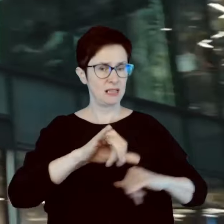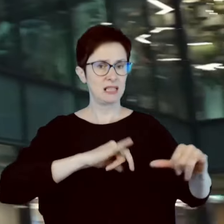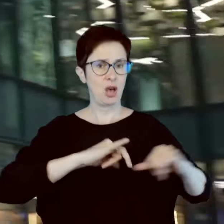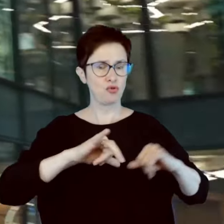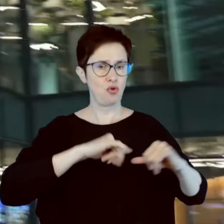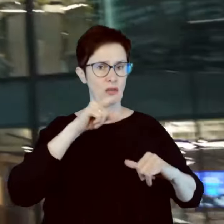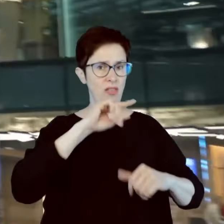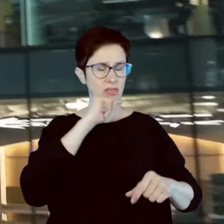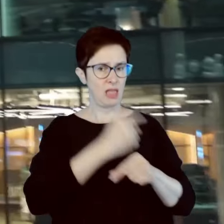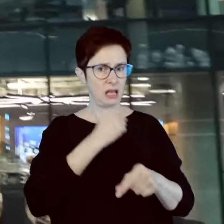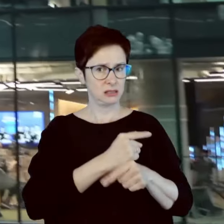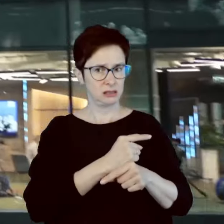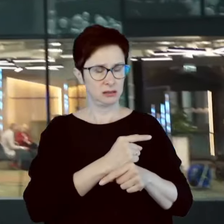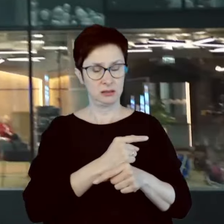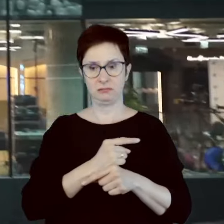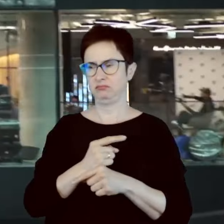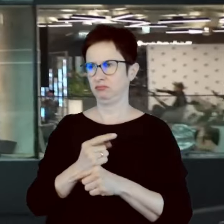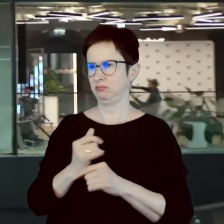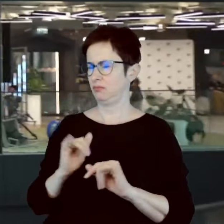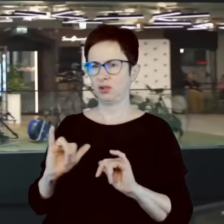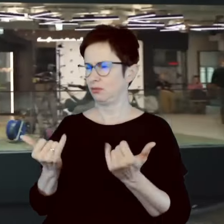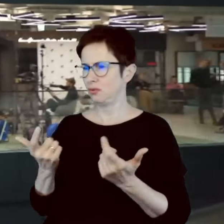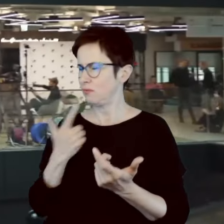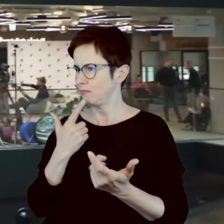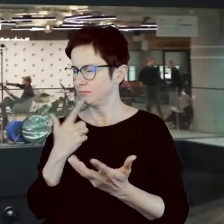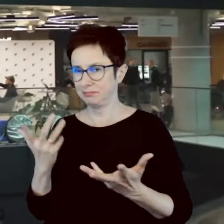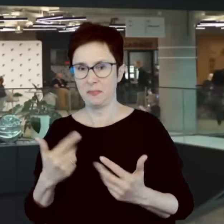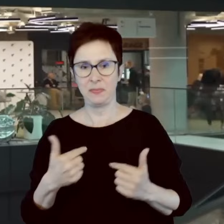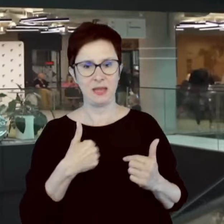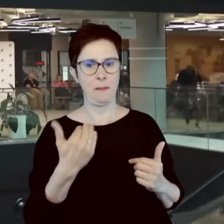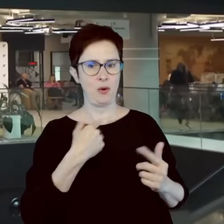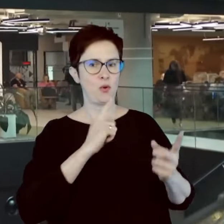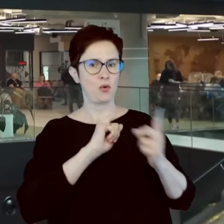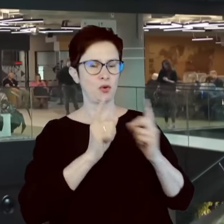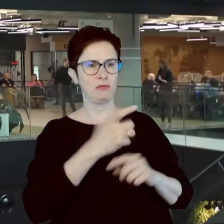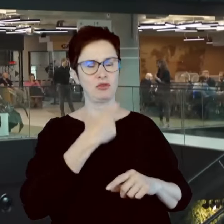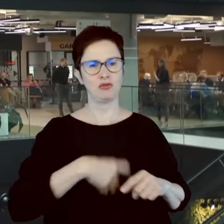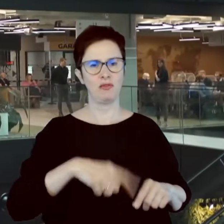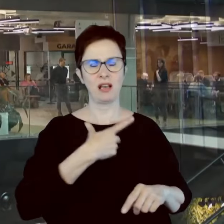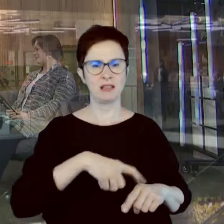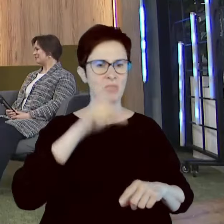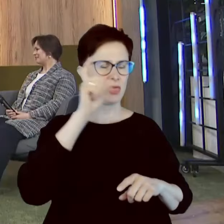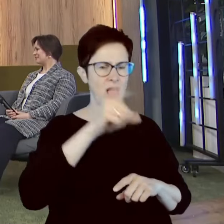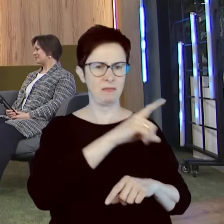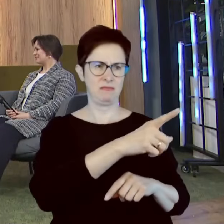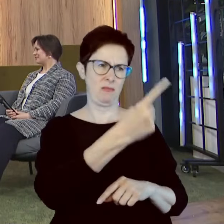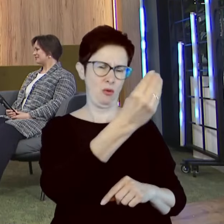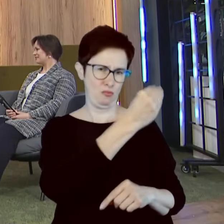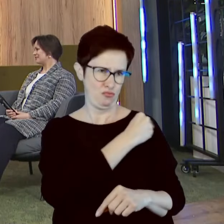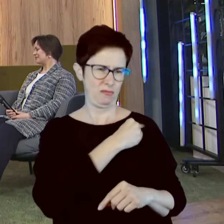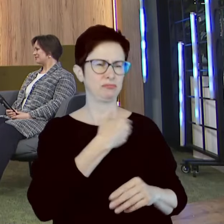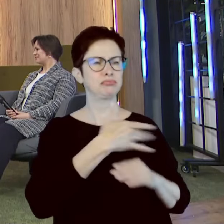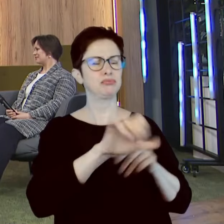Znaczy w jakim zakresie? Kiedyś rozmawiałem z takim futurystą szwajcarsko-niemieckim, który powiedział mi, Panie redaktorze, do 2025